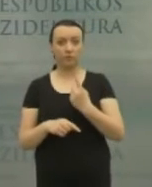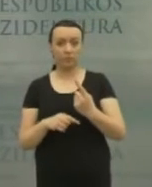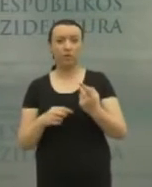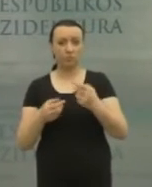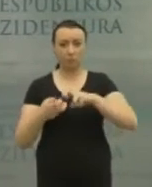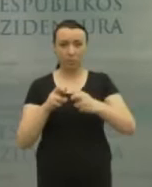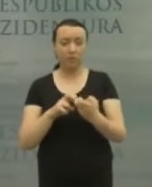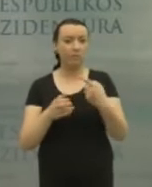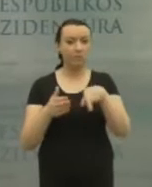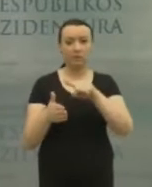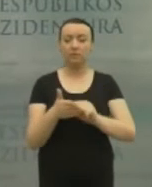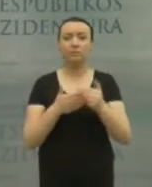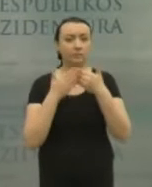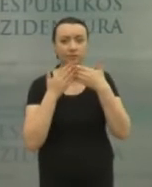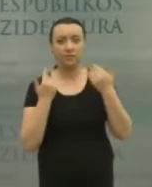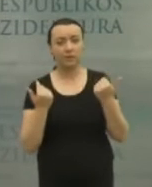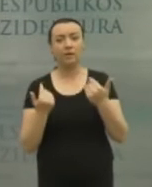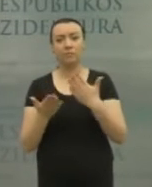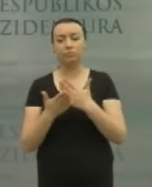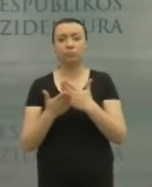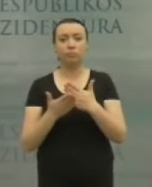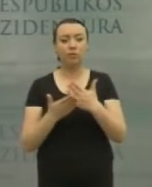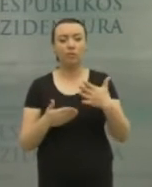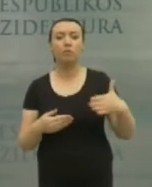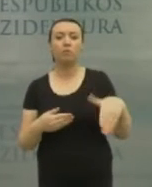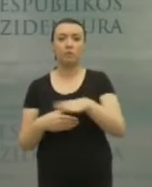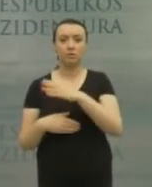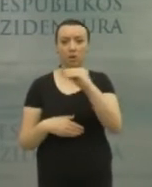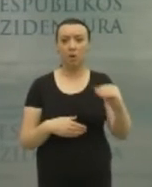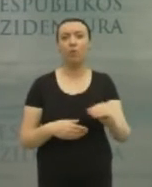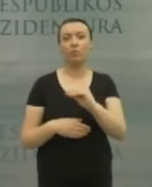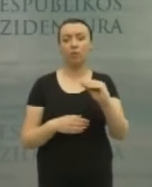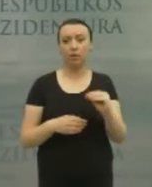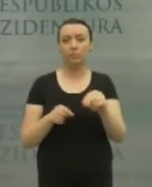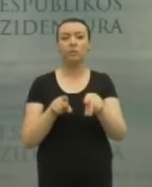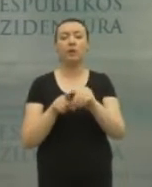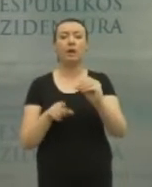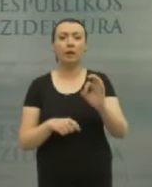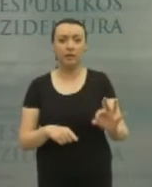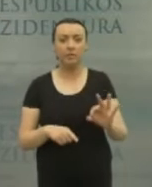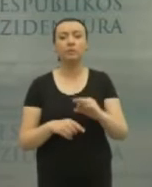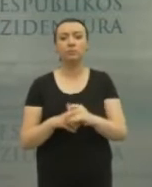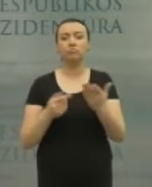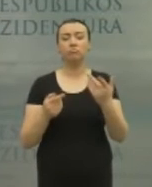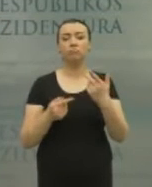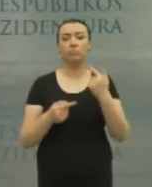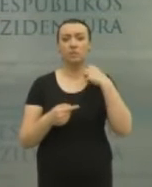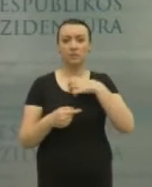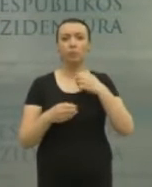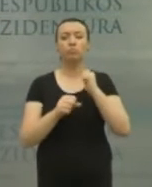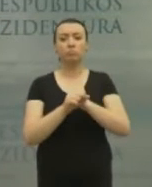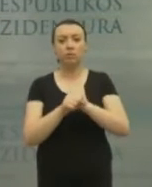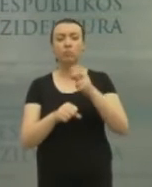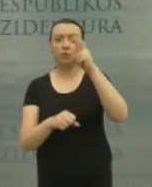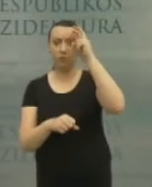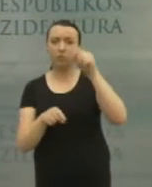klausimas, kurį turėtų kažkaip dvi šalių pagrindų spręsti ir išspręsti. Tai yra klausimas ir Europos Sąjungai. Ir ta kryptimi nuosekliai dirba